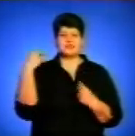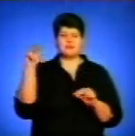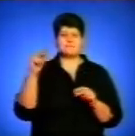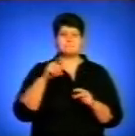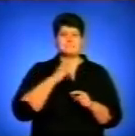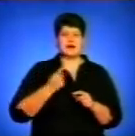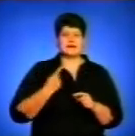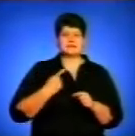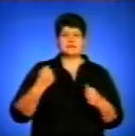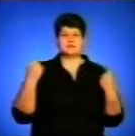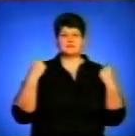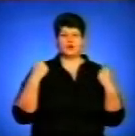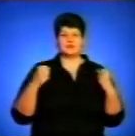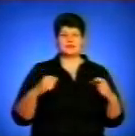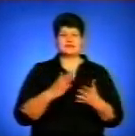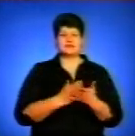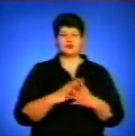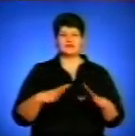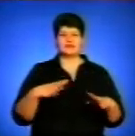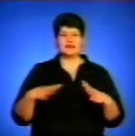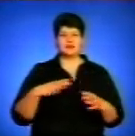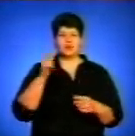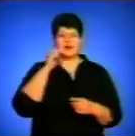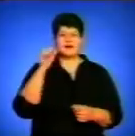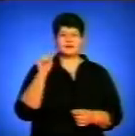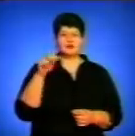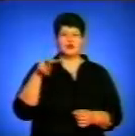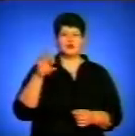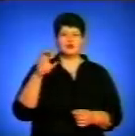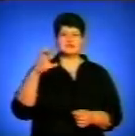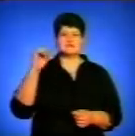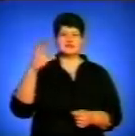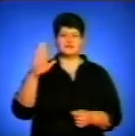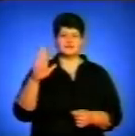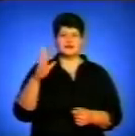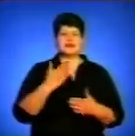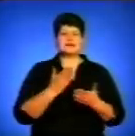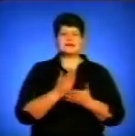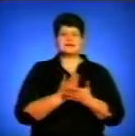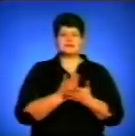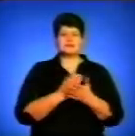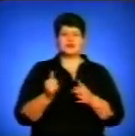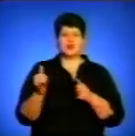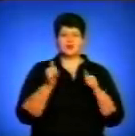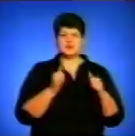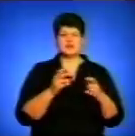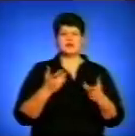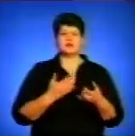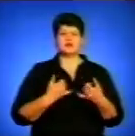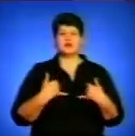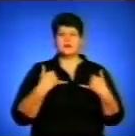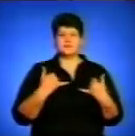спорту, заслужений тренер України Анатолій Лосєв, заслужений юрист України, голова ради адвокатів Тернопільської області